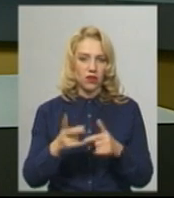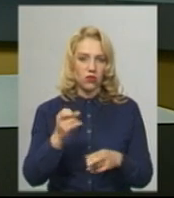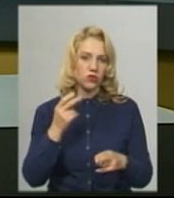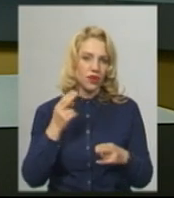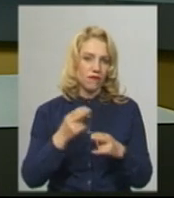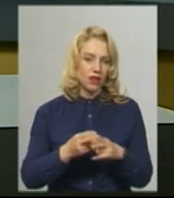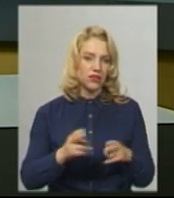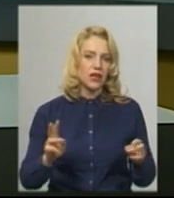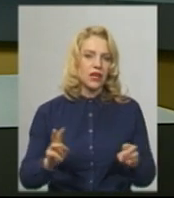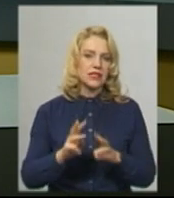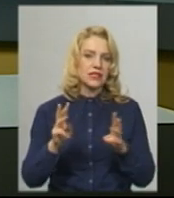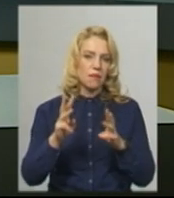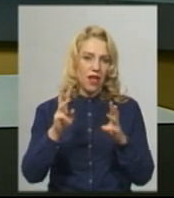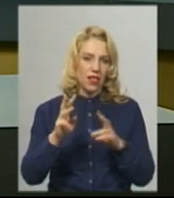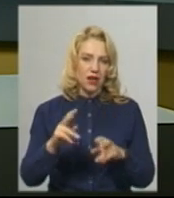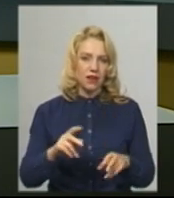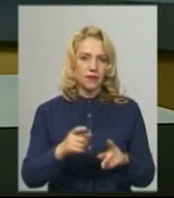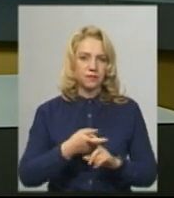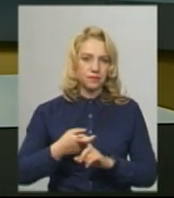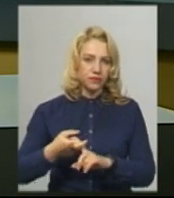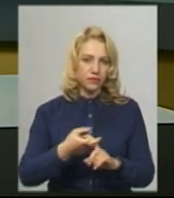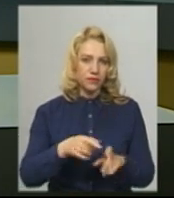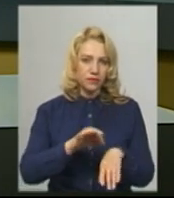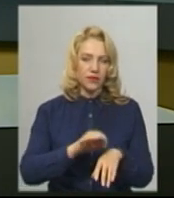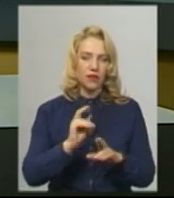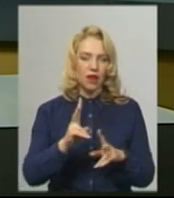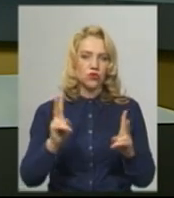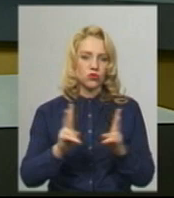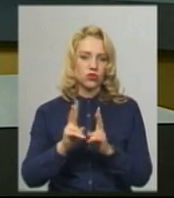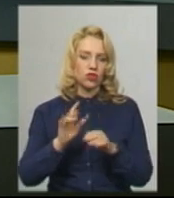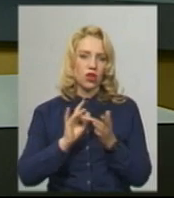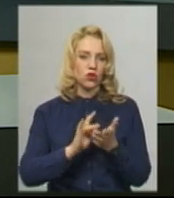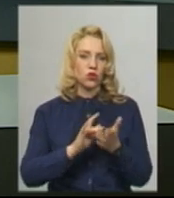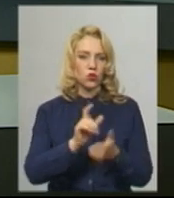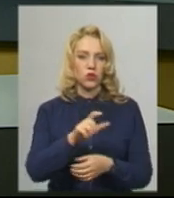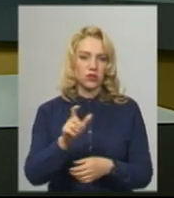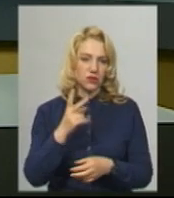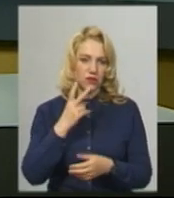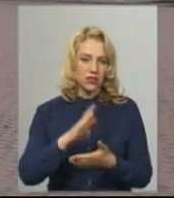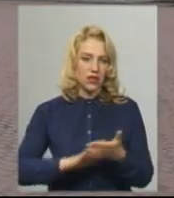коронавірусу в місті і районі. Як зараз у Кам'янці зустрічають туристів – далі у сюжеті.